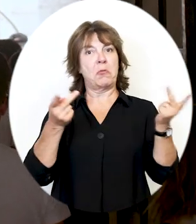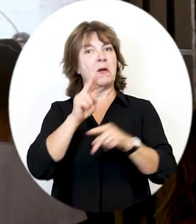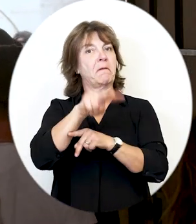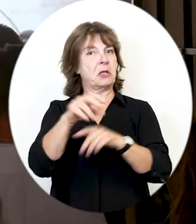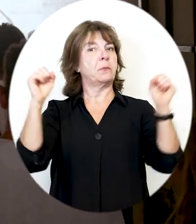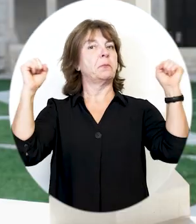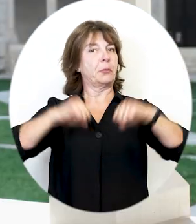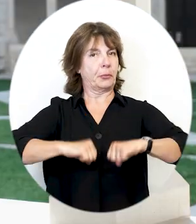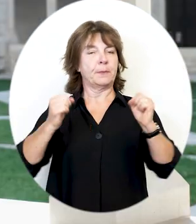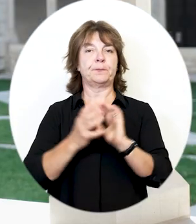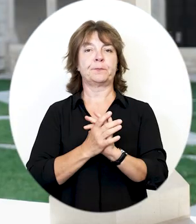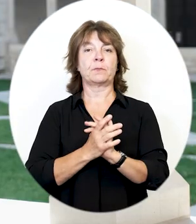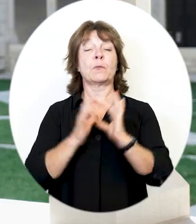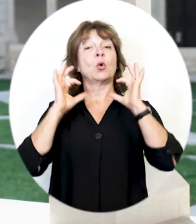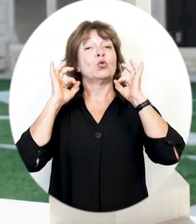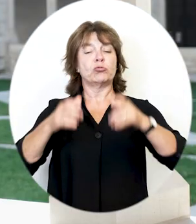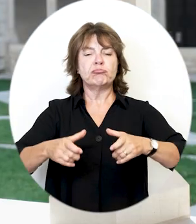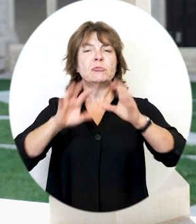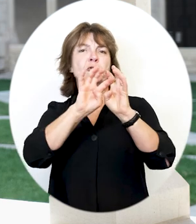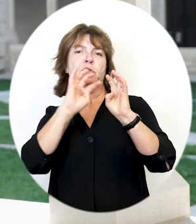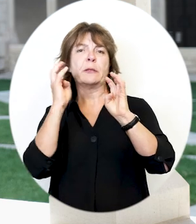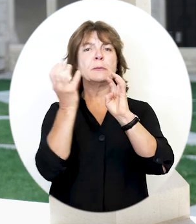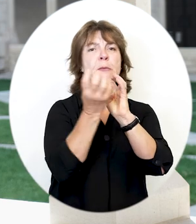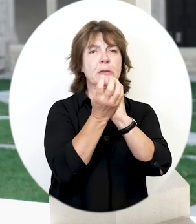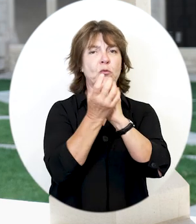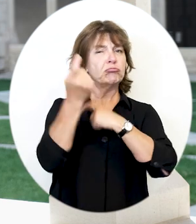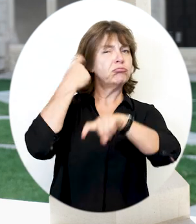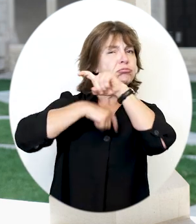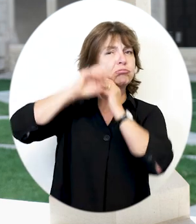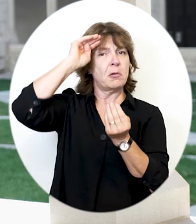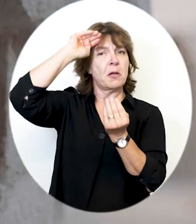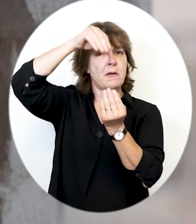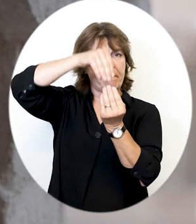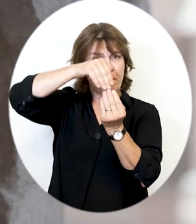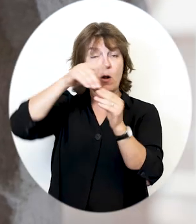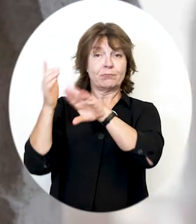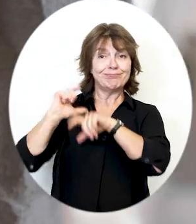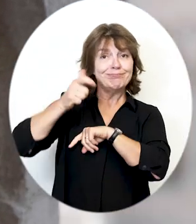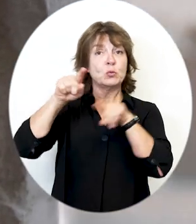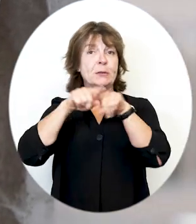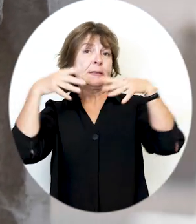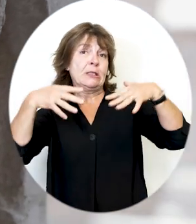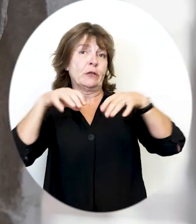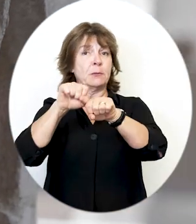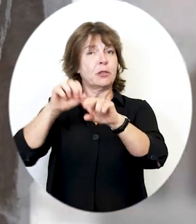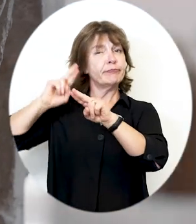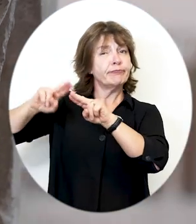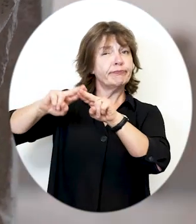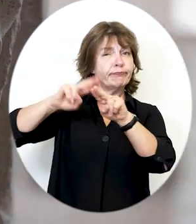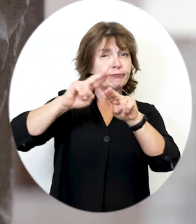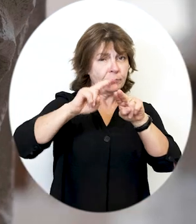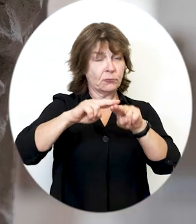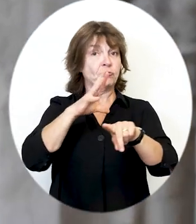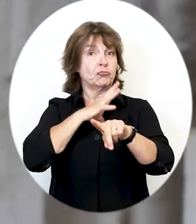au public. Dans l'esprit des chapiteaux médiévaux et de ceux réalisés au XIXe siècle, présents sur le site,